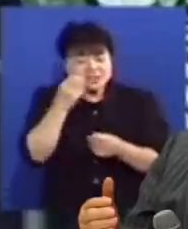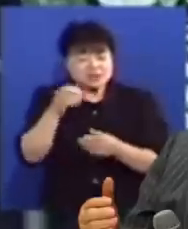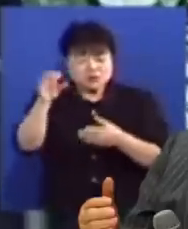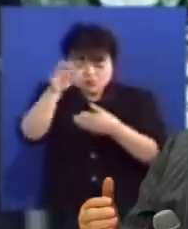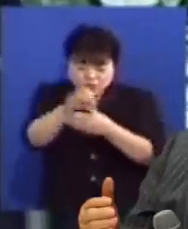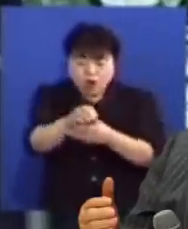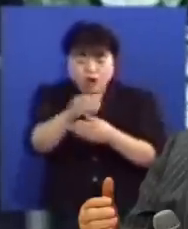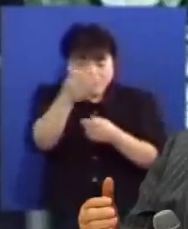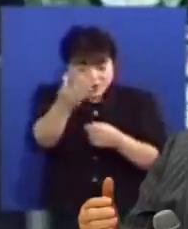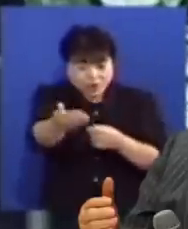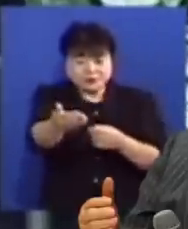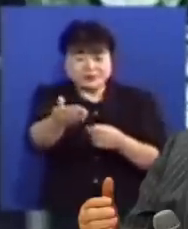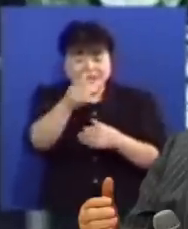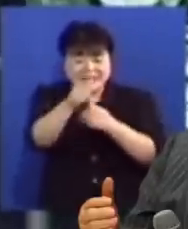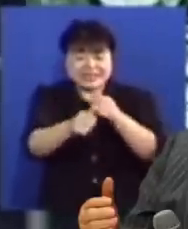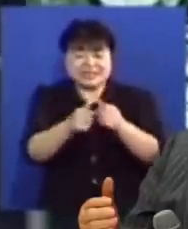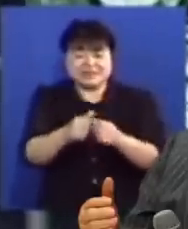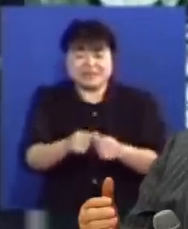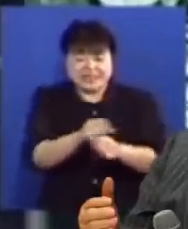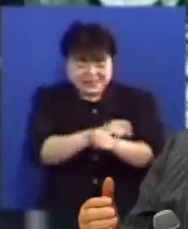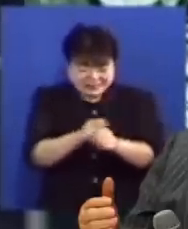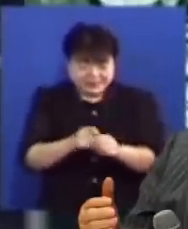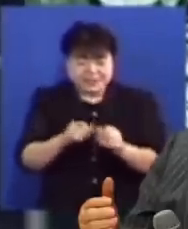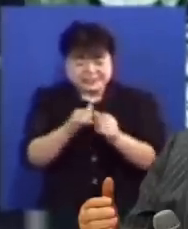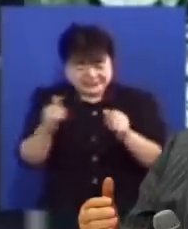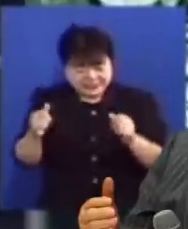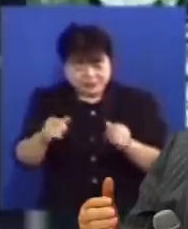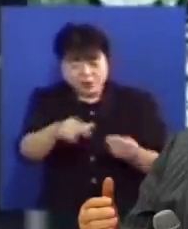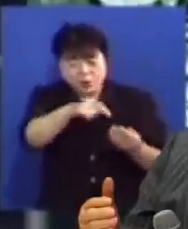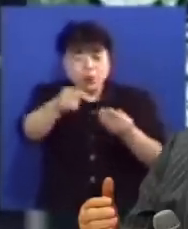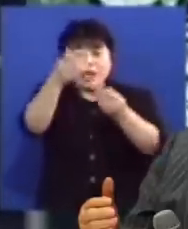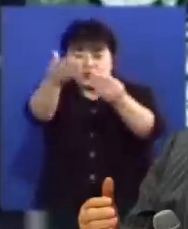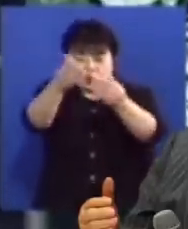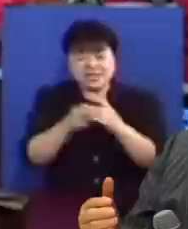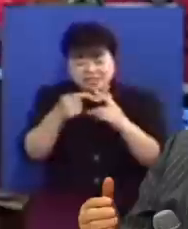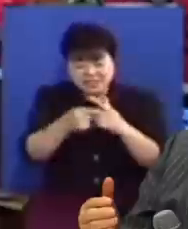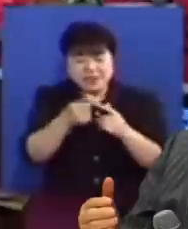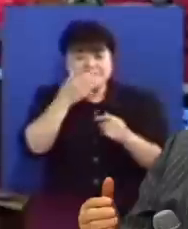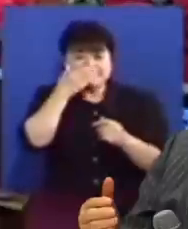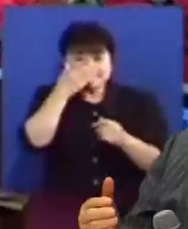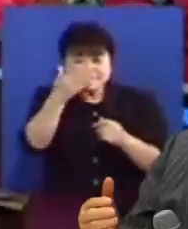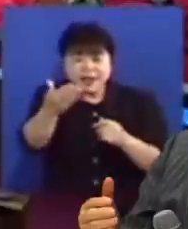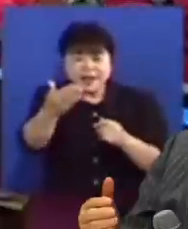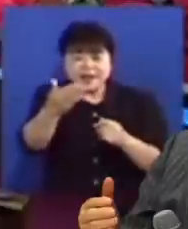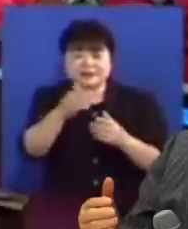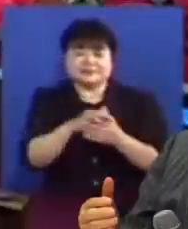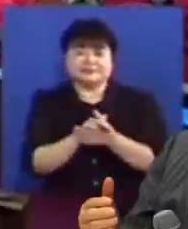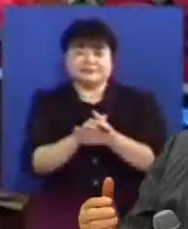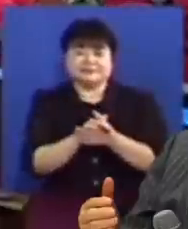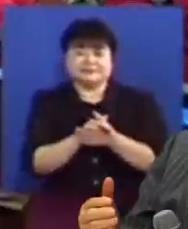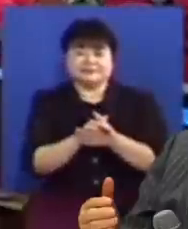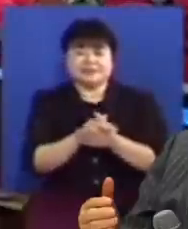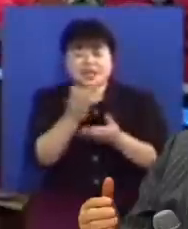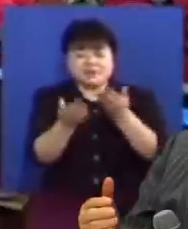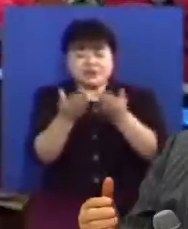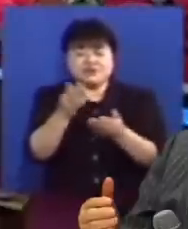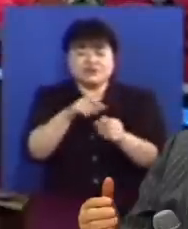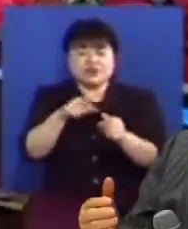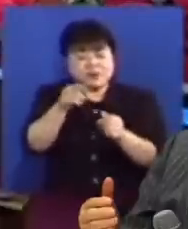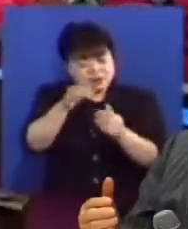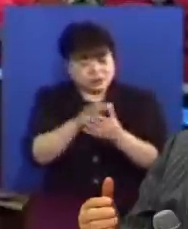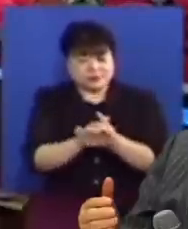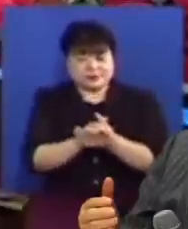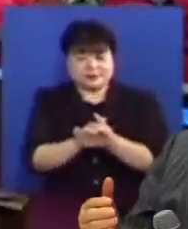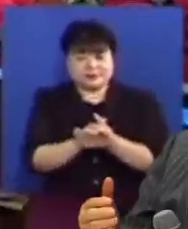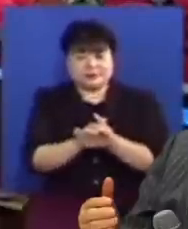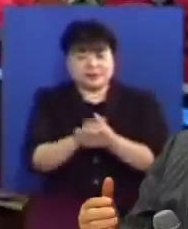부으셔서 여러분을 하나님의 특별한 백성으로 택하신 것입니다 이렇게 비유로 말씀하신 것입니다